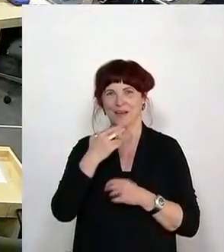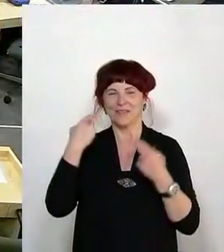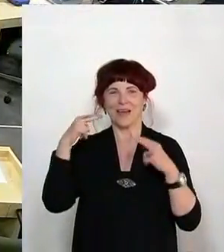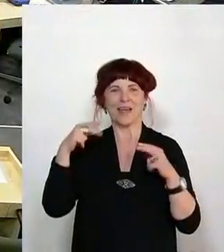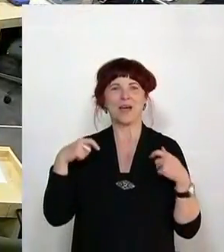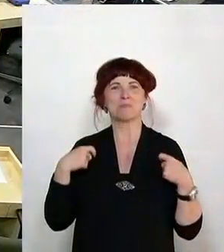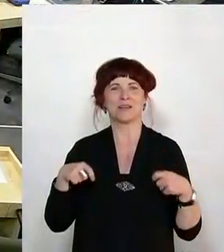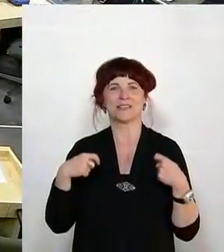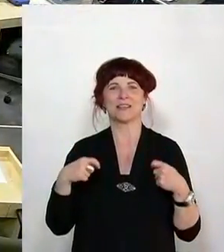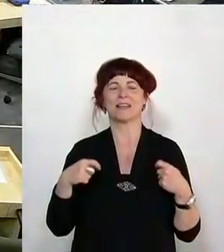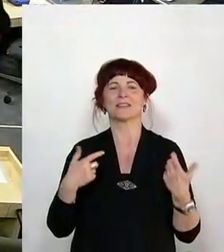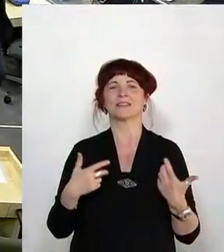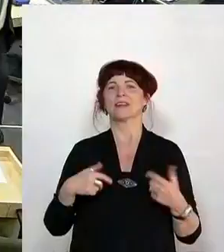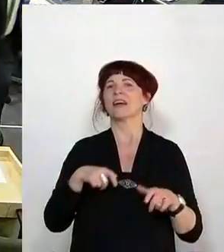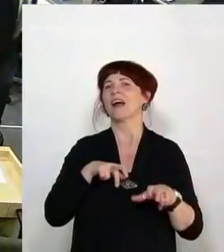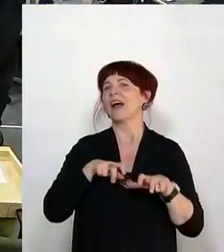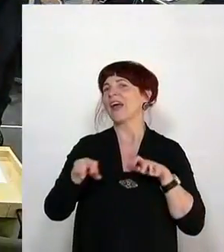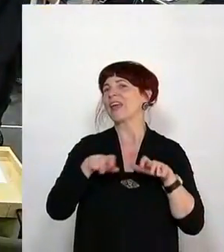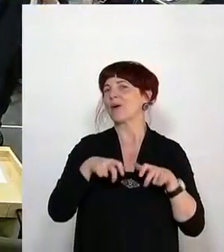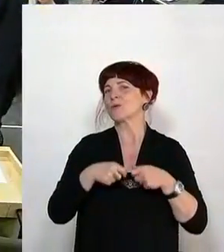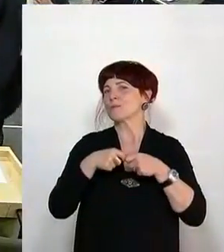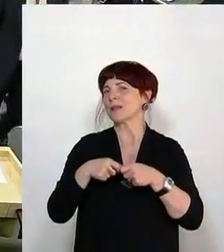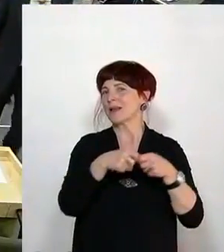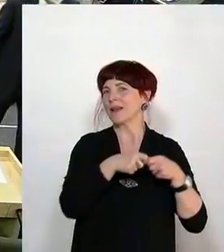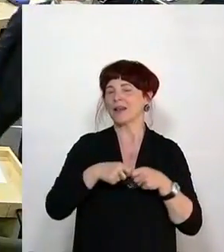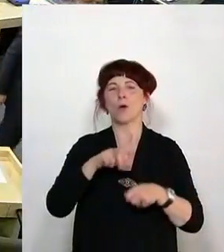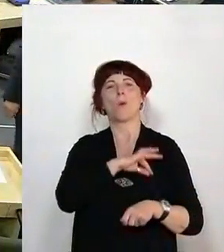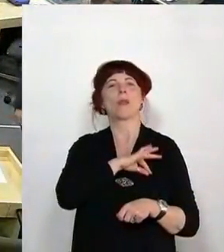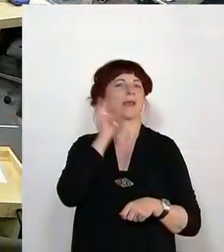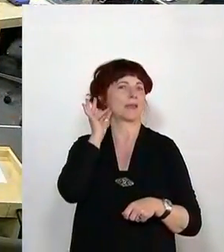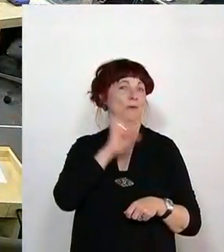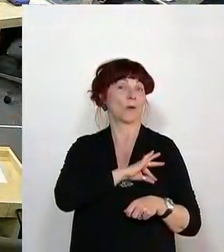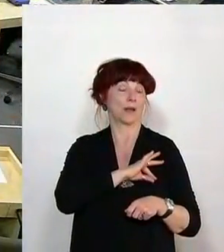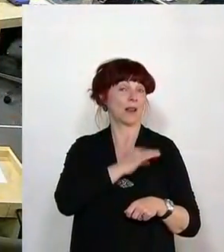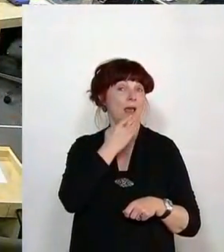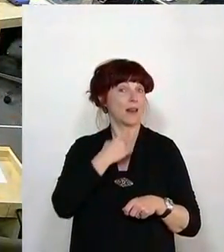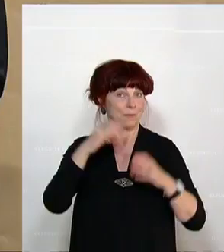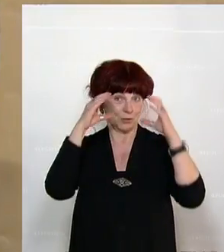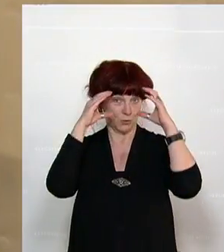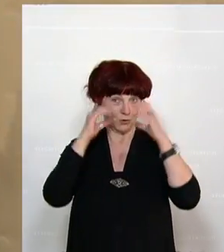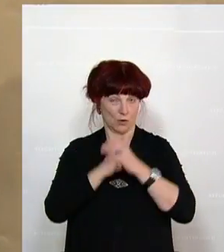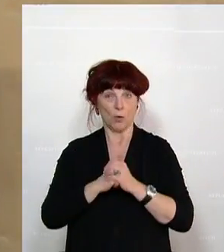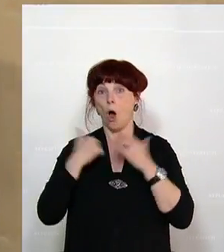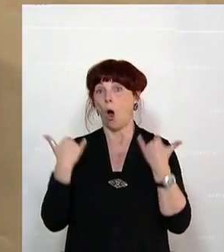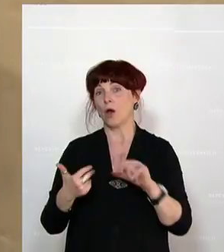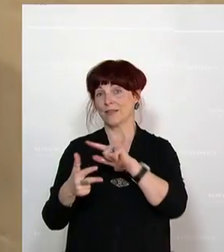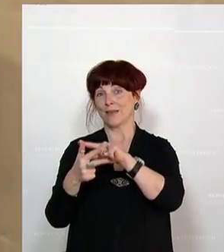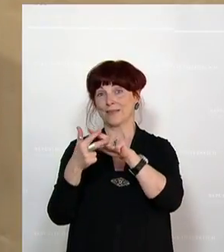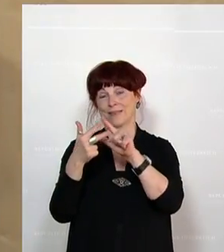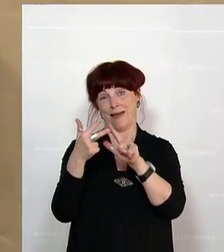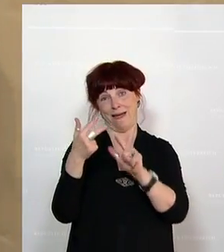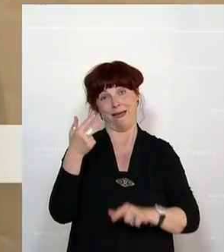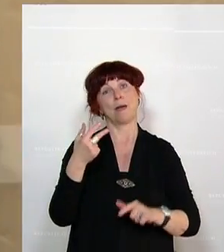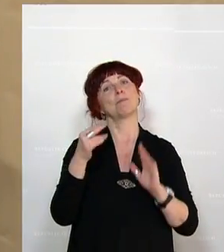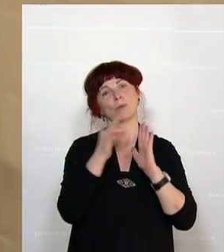ist nun an Bord. Liebe Kolleginnen und Kollegen, sehr geehrte Zuseher, wir haben heute hier drei Tagesordnungspunkte in einer gemeinsamen